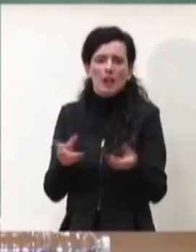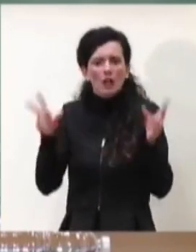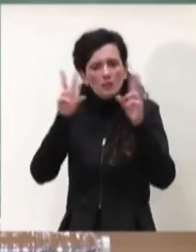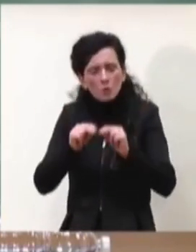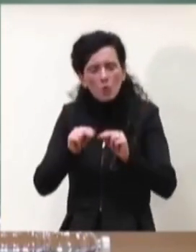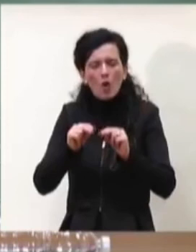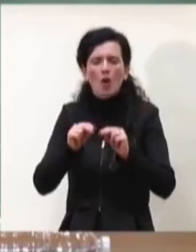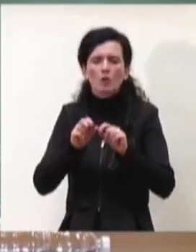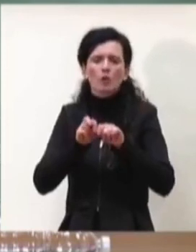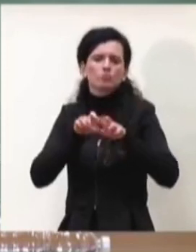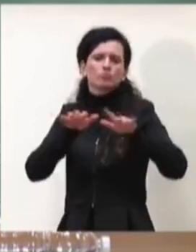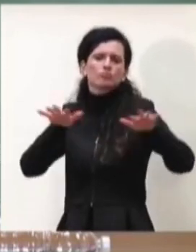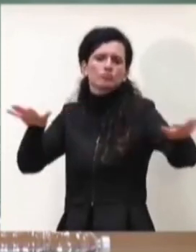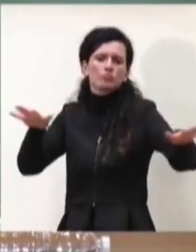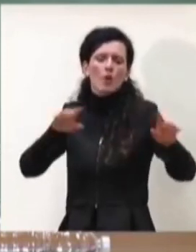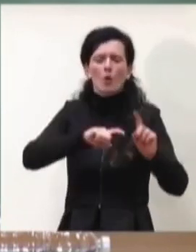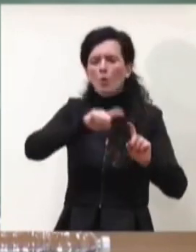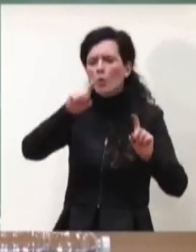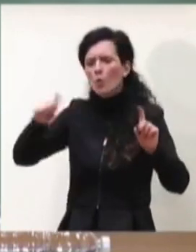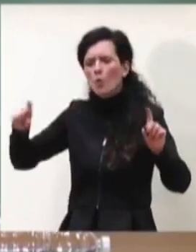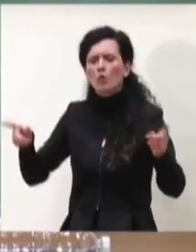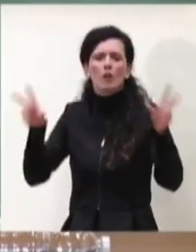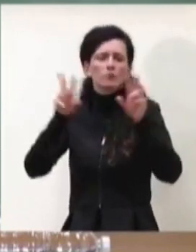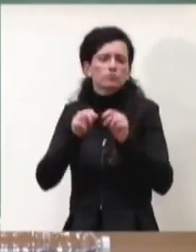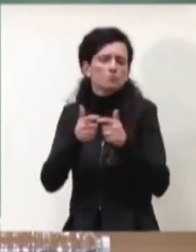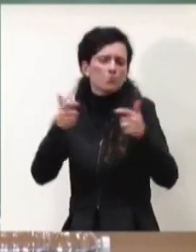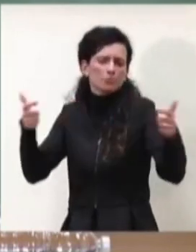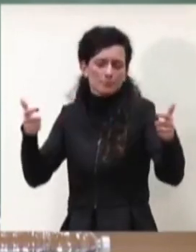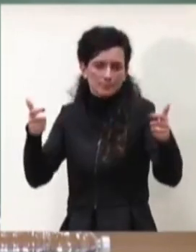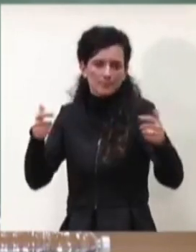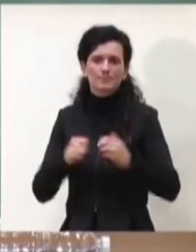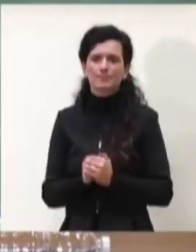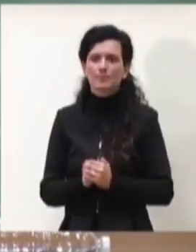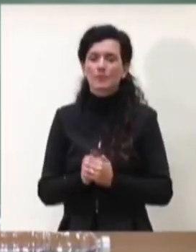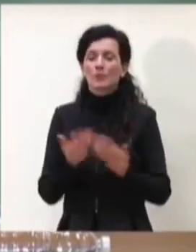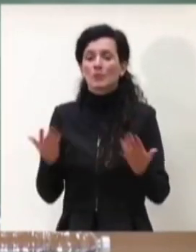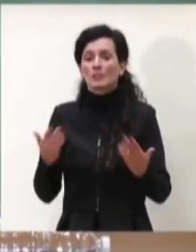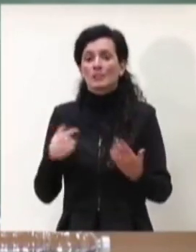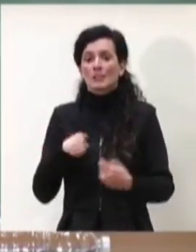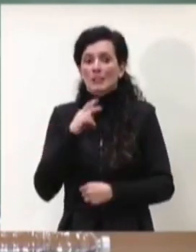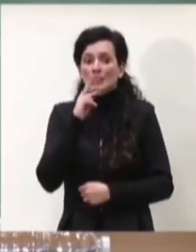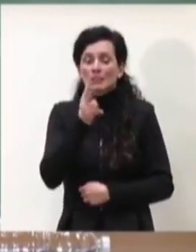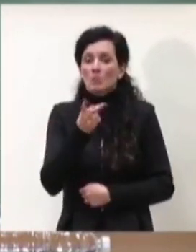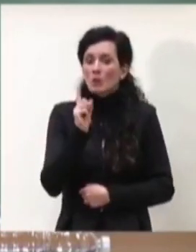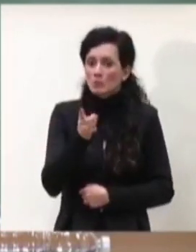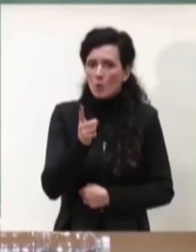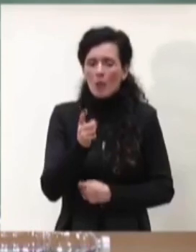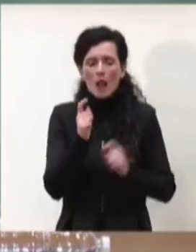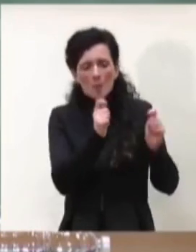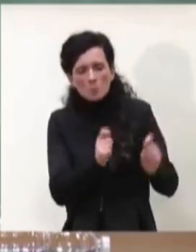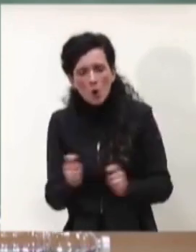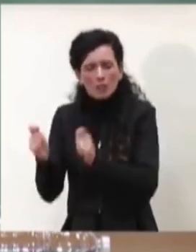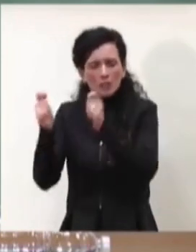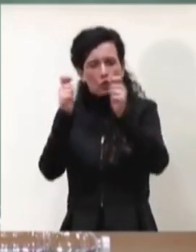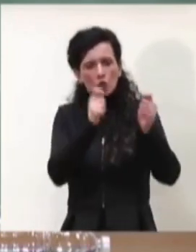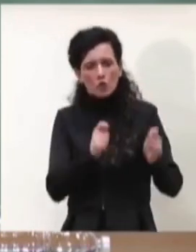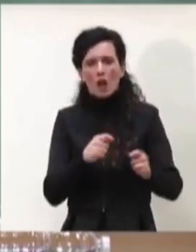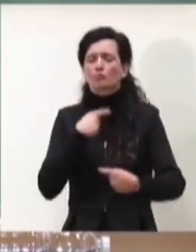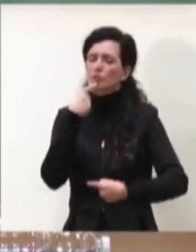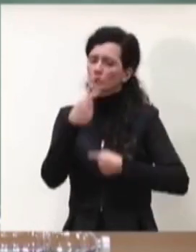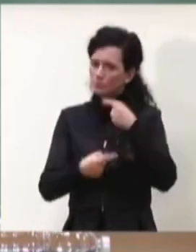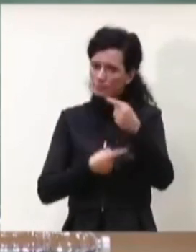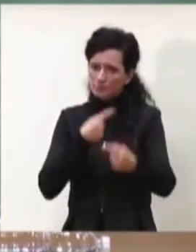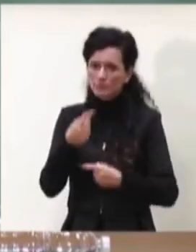Quindi da questo punto di vista credo che la risposta migliore è quella di un monitoraggio continuo ma anche di una grande consapevolezza